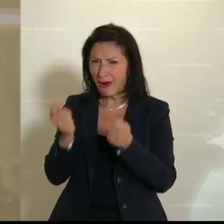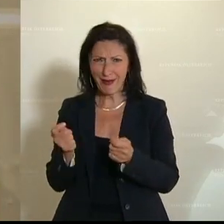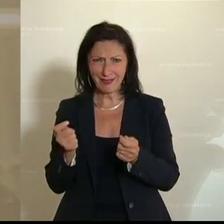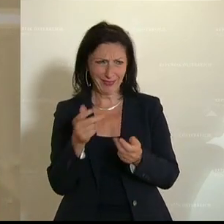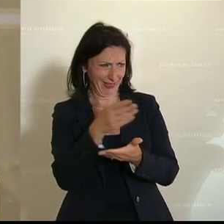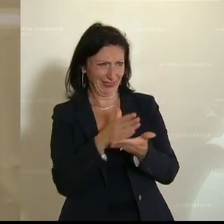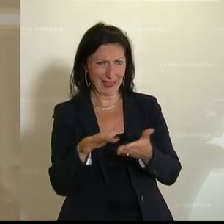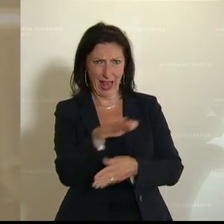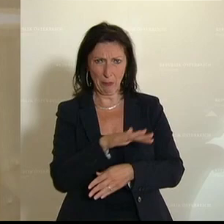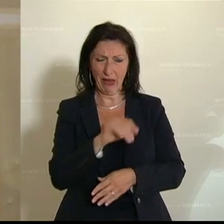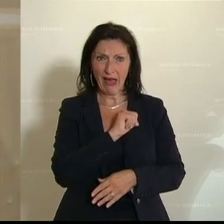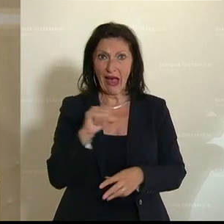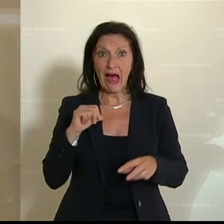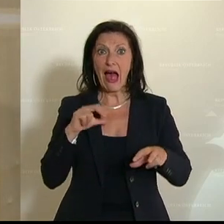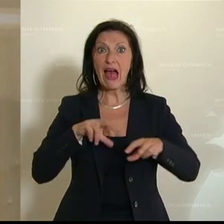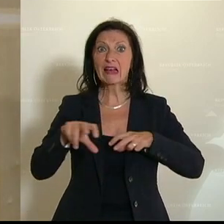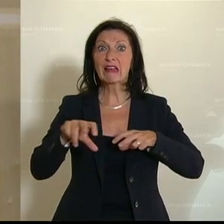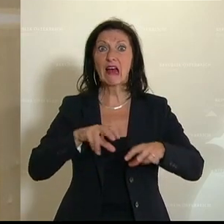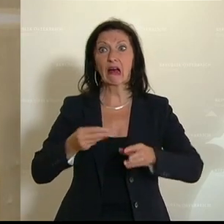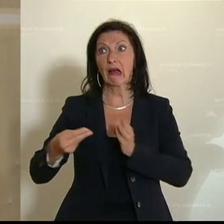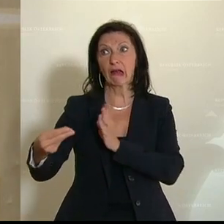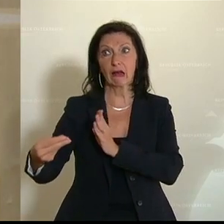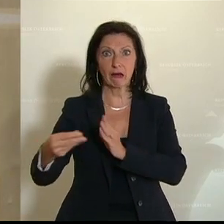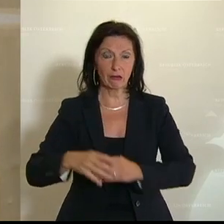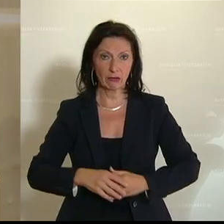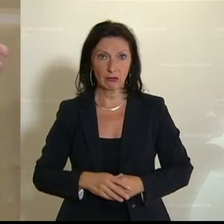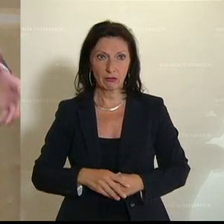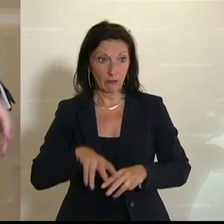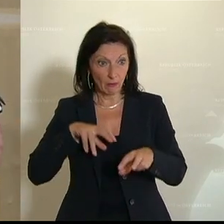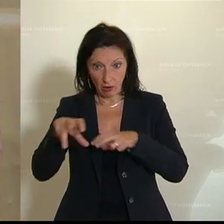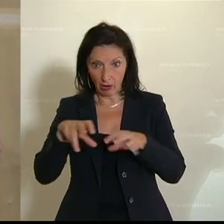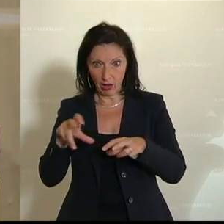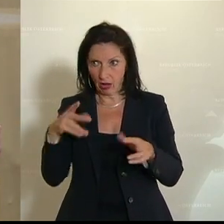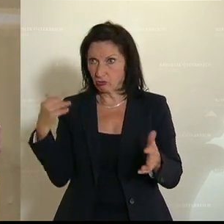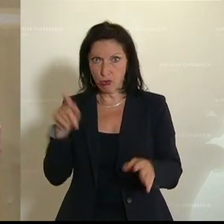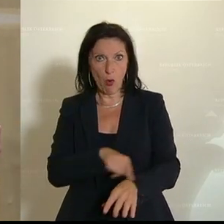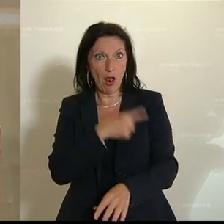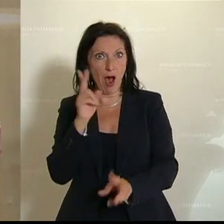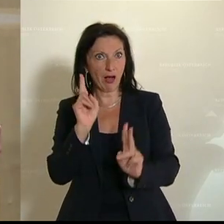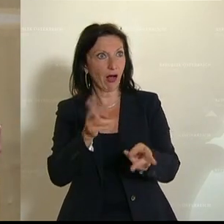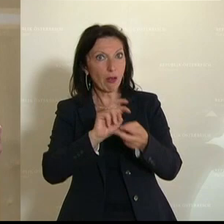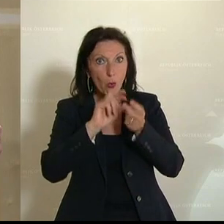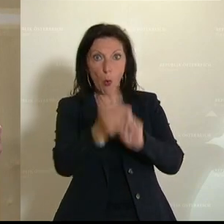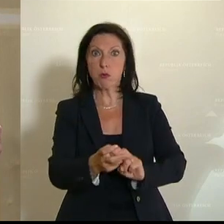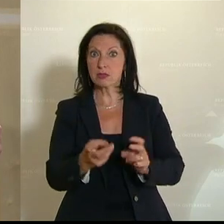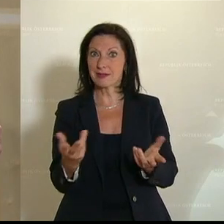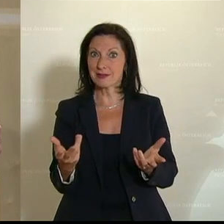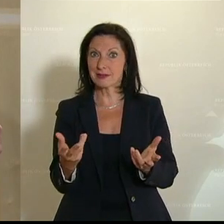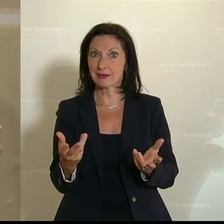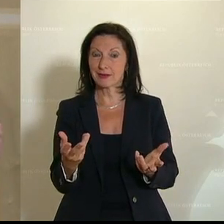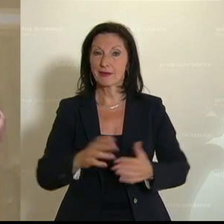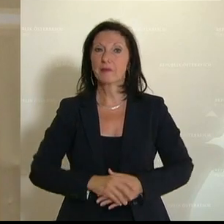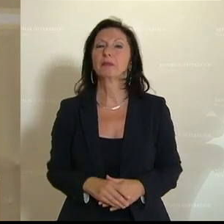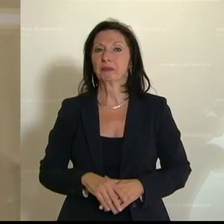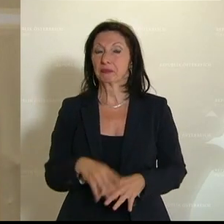Teilbereich an die eigene Regierung richtet, wo er die Regierung bis jetzt schon in der Hand gehabt hätte. Das entsprechend umsetzen zu können. Wenn